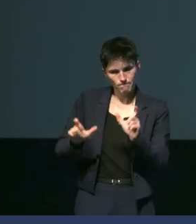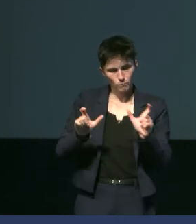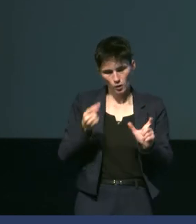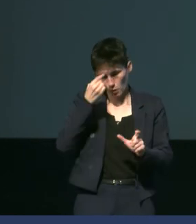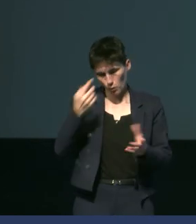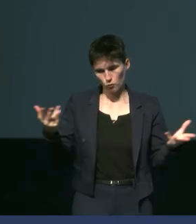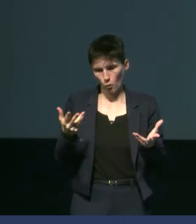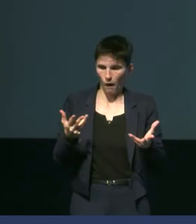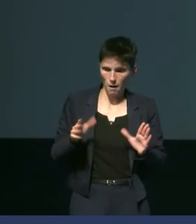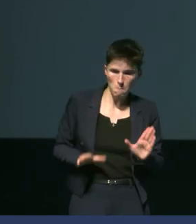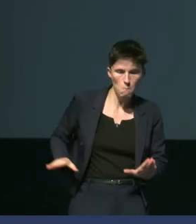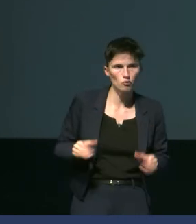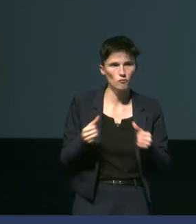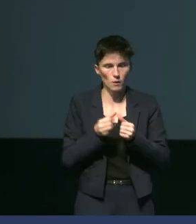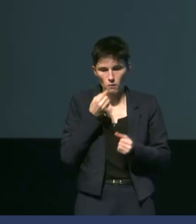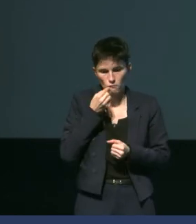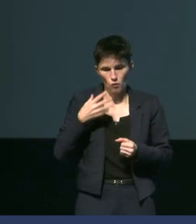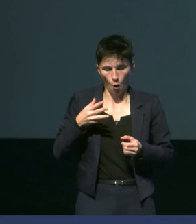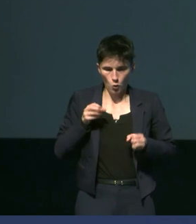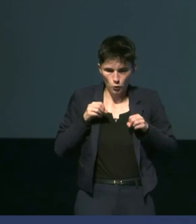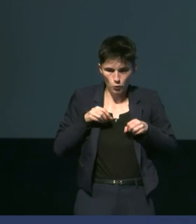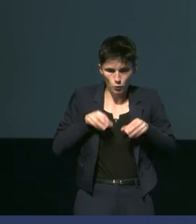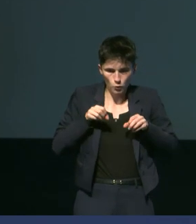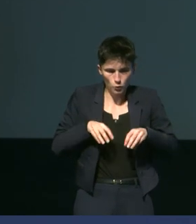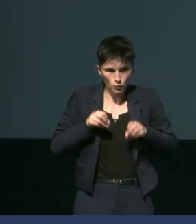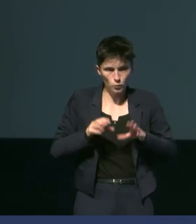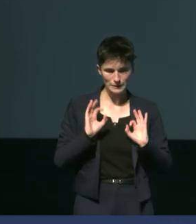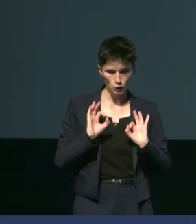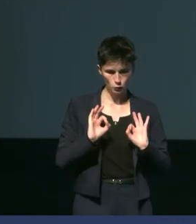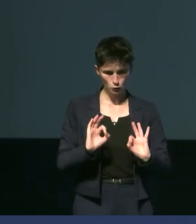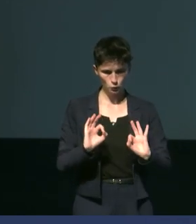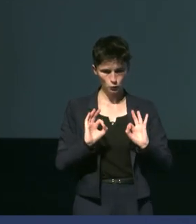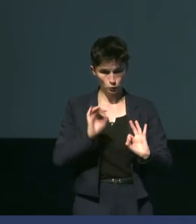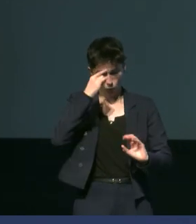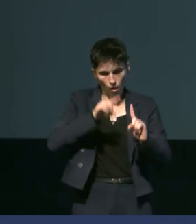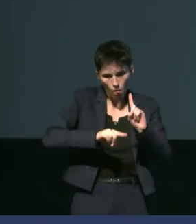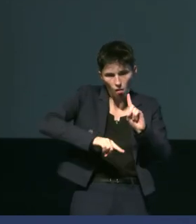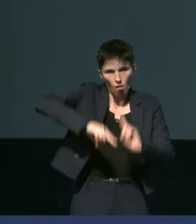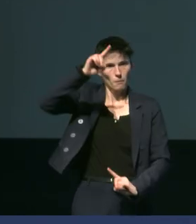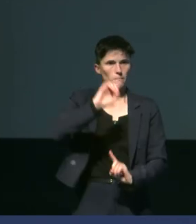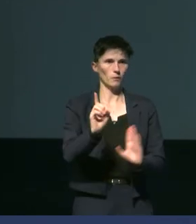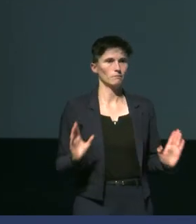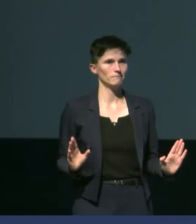vont envoyer le flux sanguin pour réguler très finement et ne pas dépasser la normothermie.